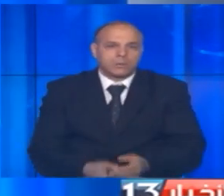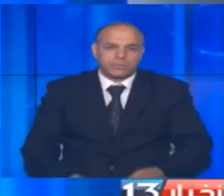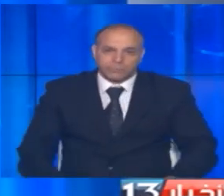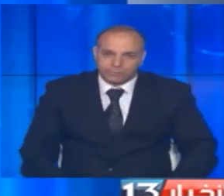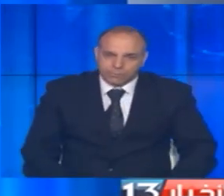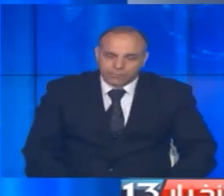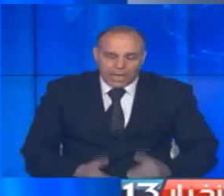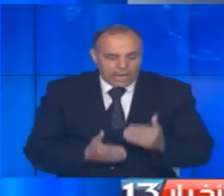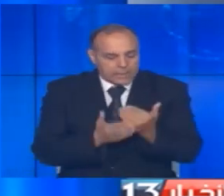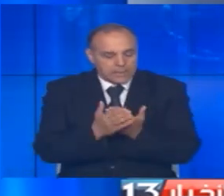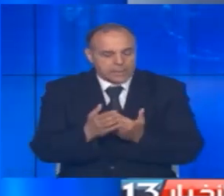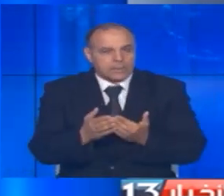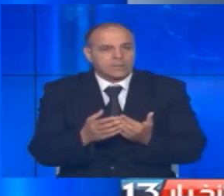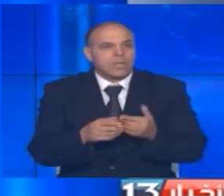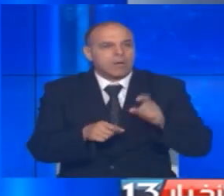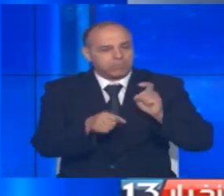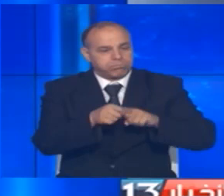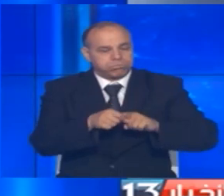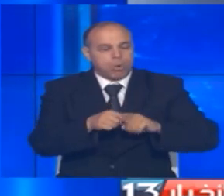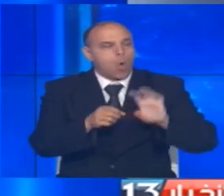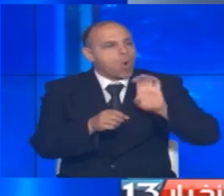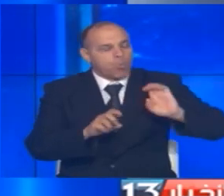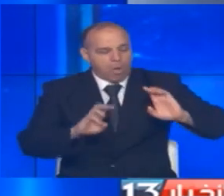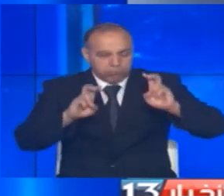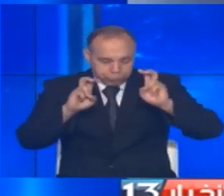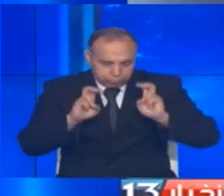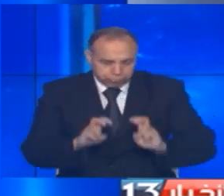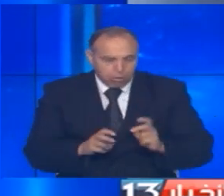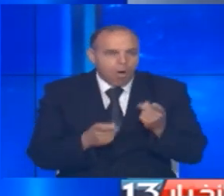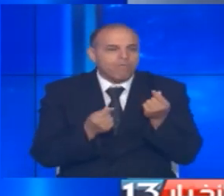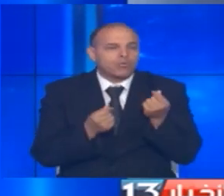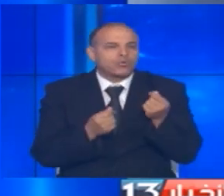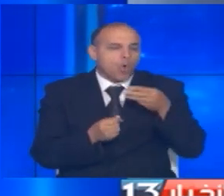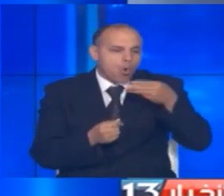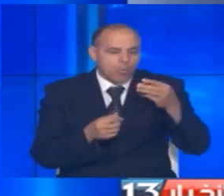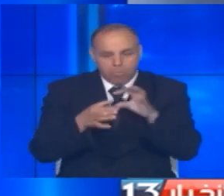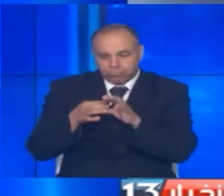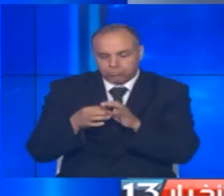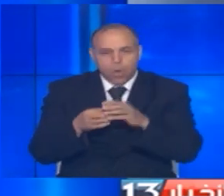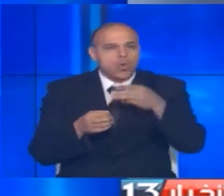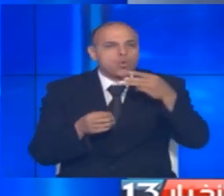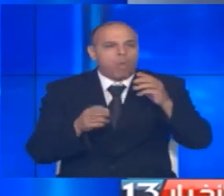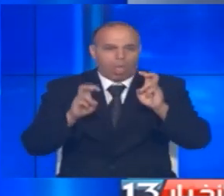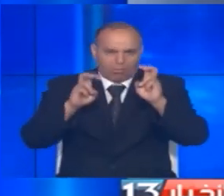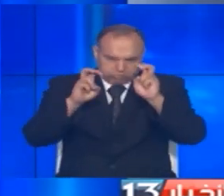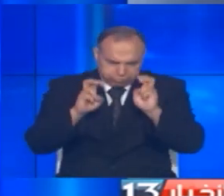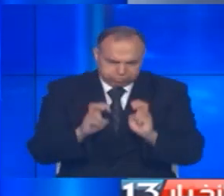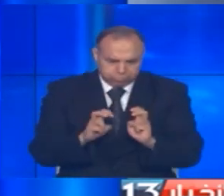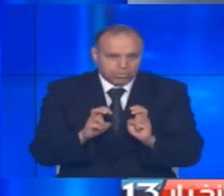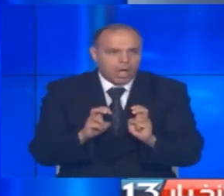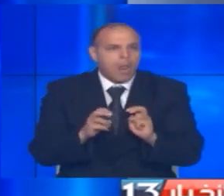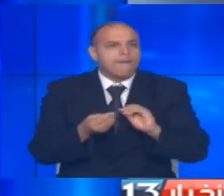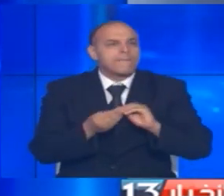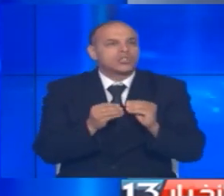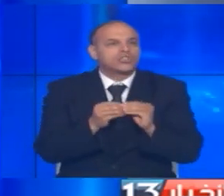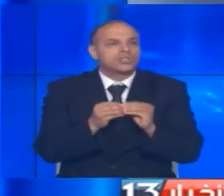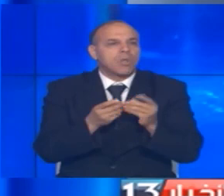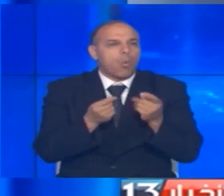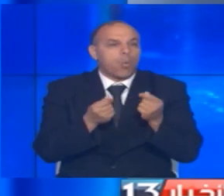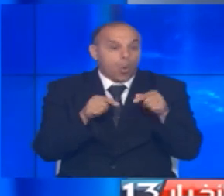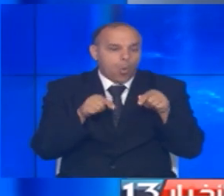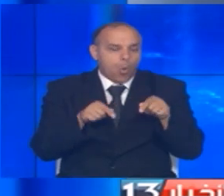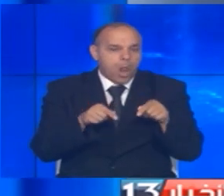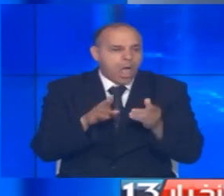اقتصاديا سجلت أسهم البنوك الأوروبية الكبرى والعملة الأوروبية الموحدة اليورو تراجعا مقابل ارتفاع عملة الملاذ